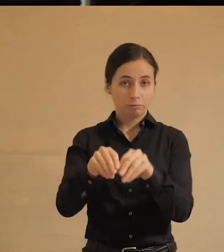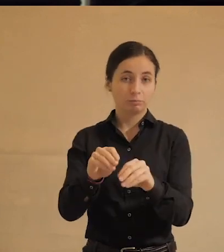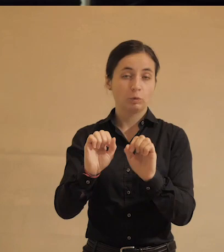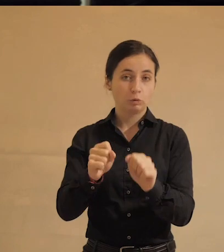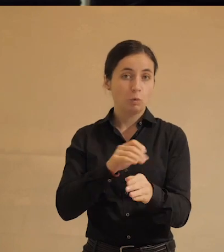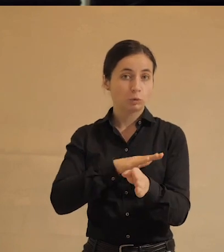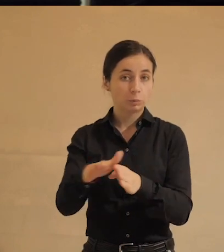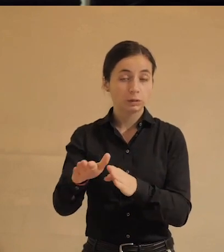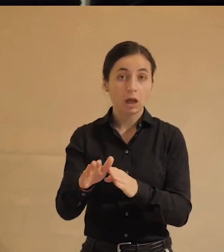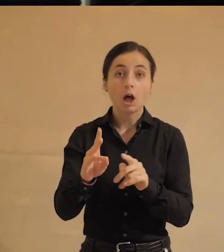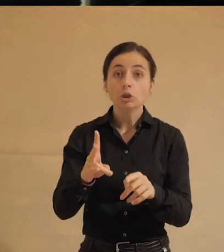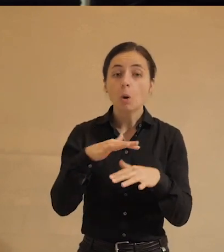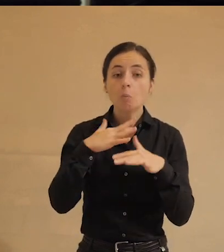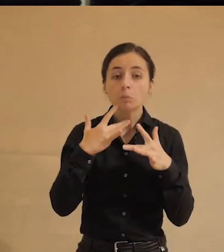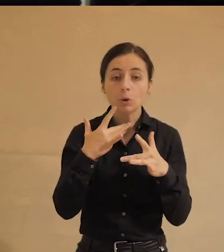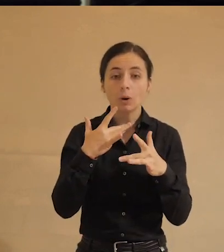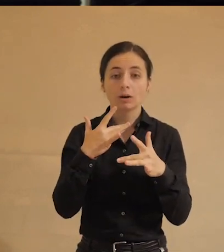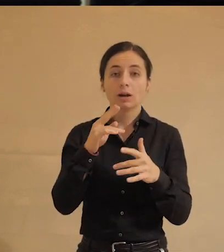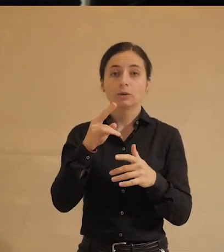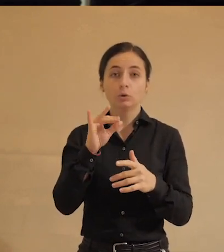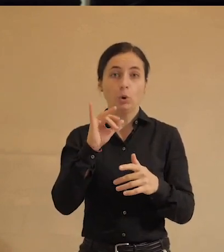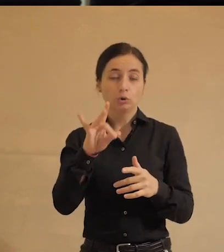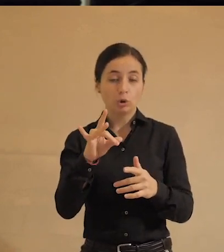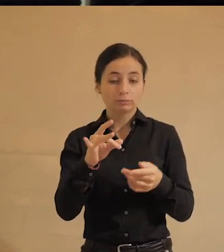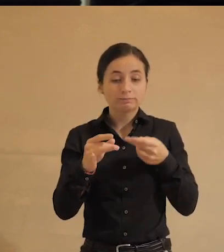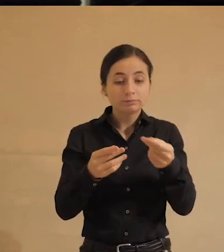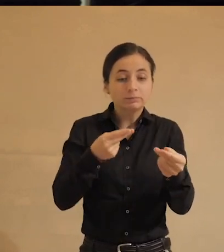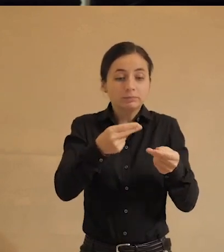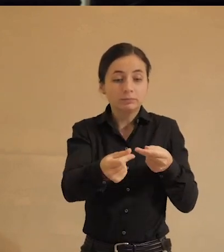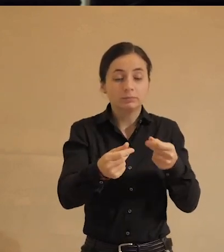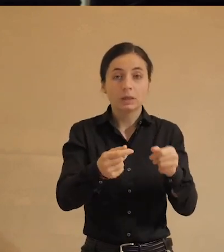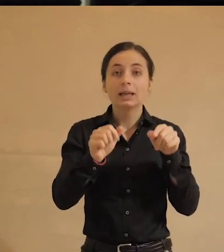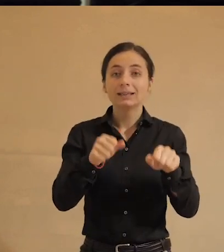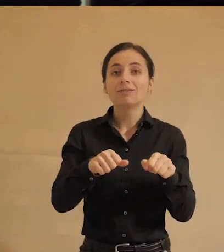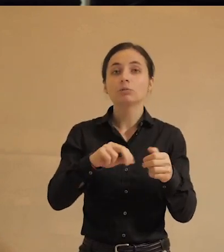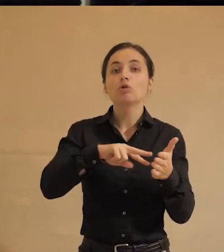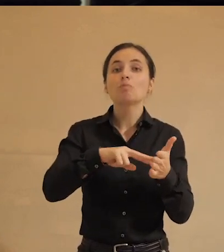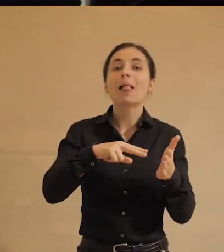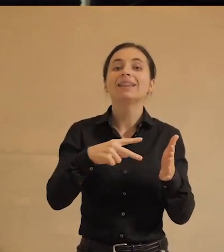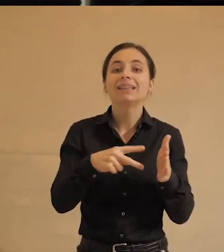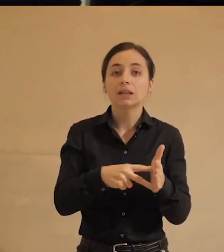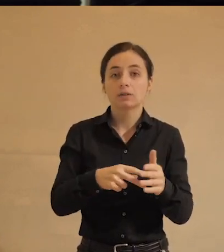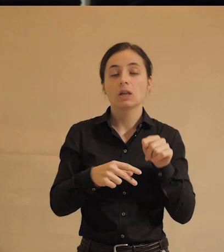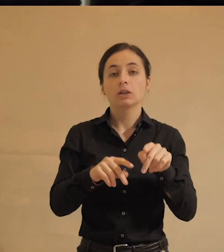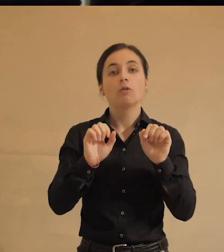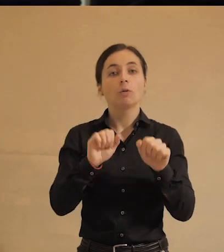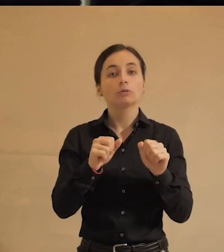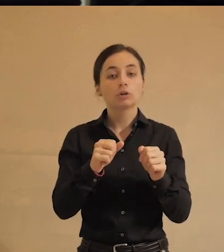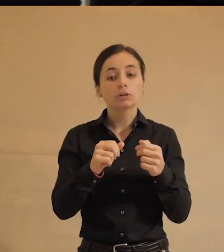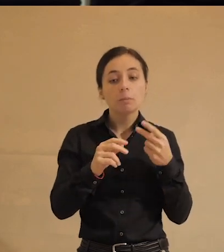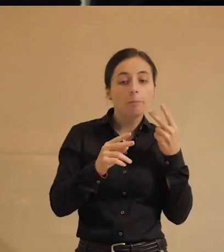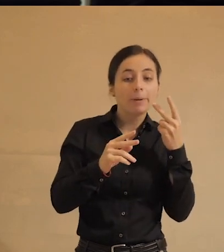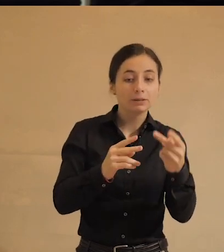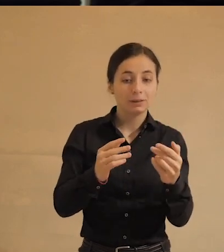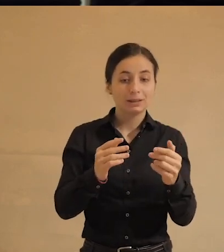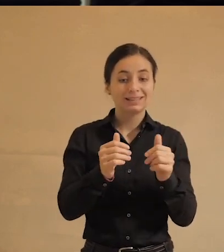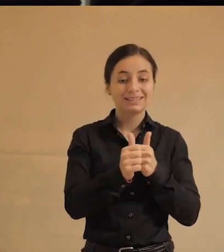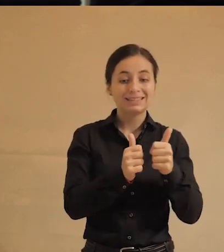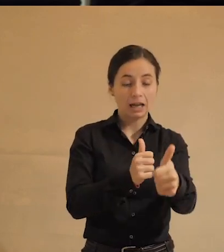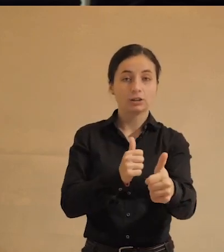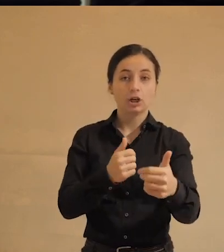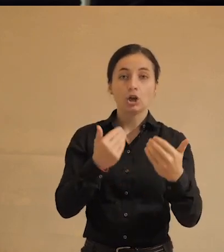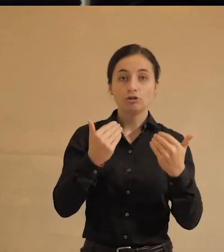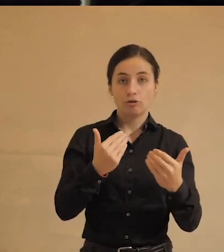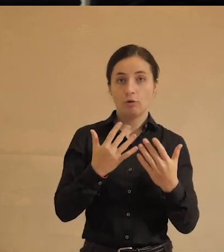А вот много мелких доноров – это возможность планировать, это возможность заглянуть дальше сегодняшнего дня